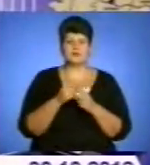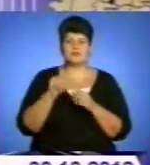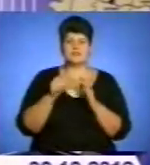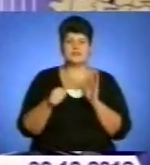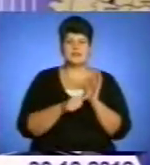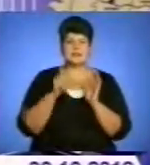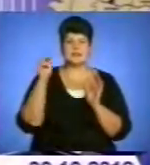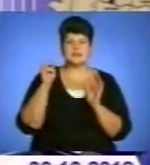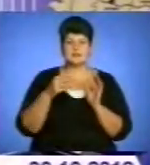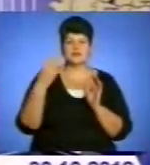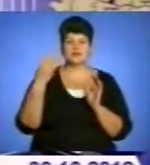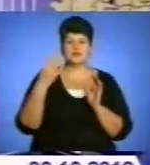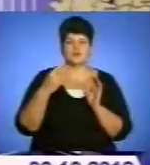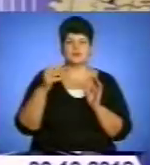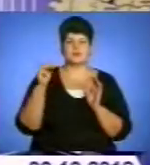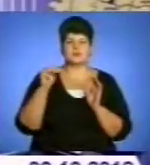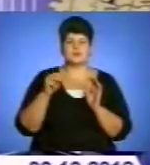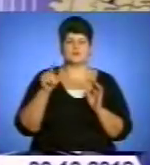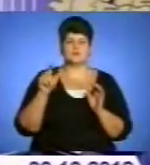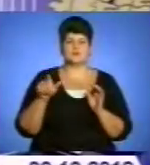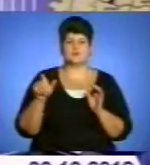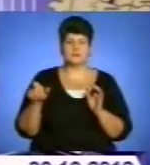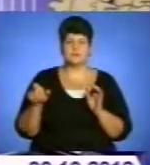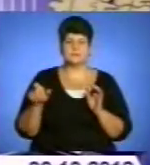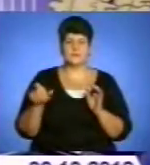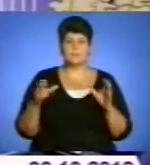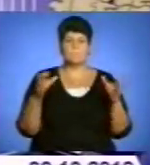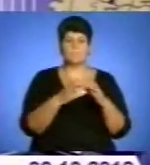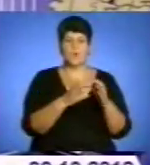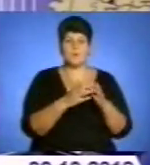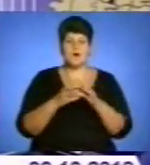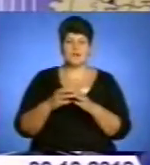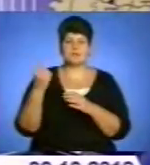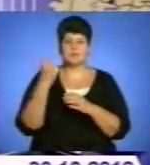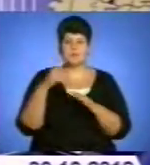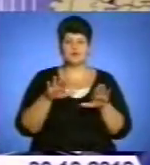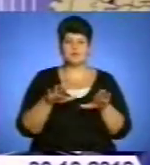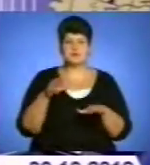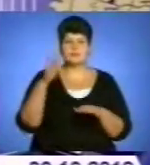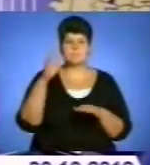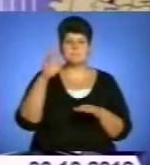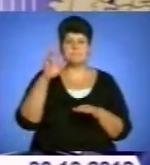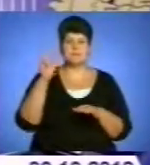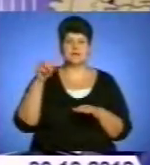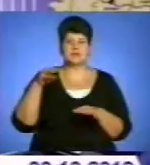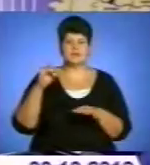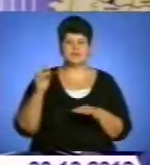448 чоловік. По партіям на першому місці Батьківщина 37